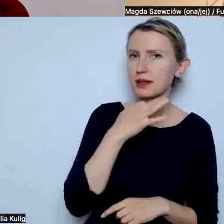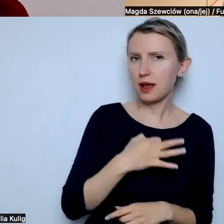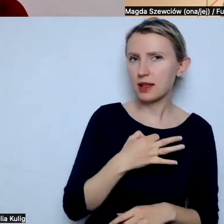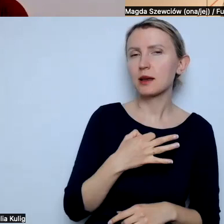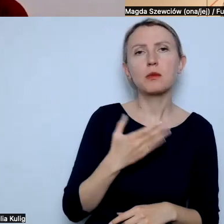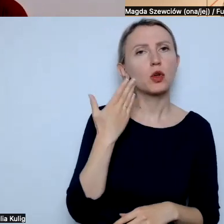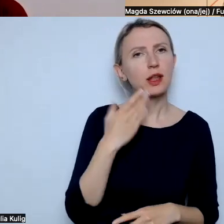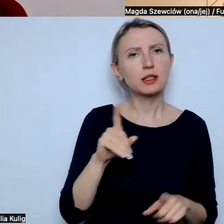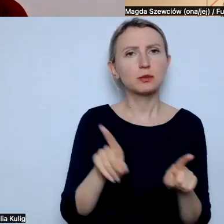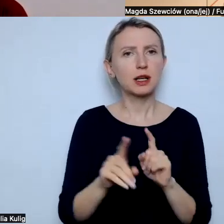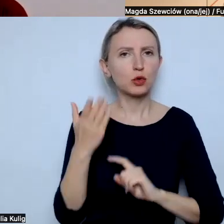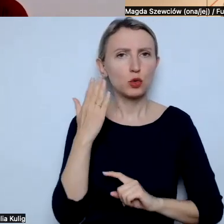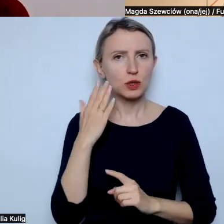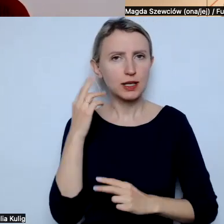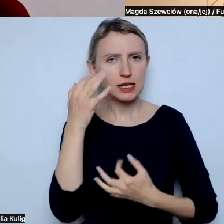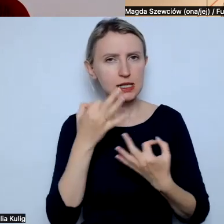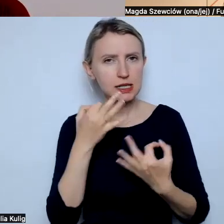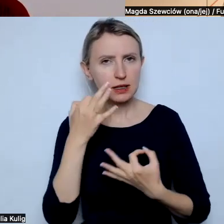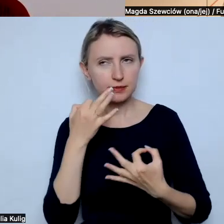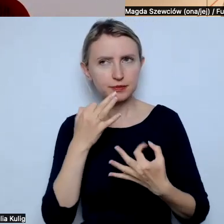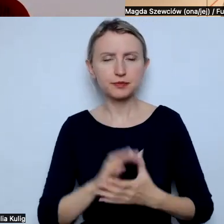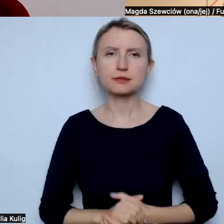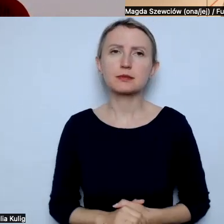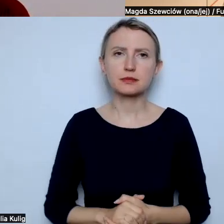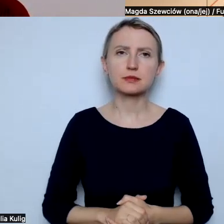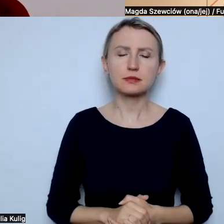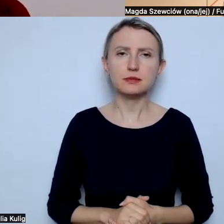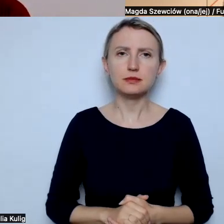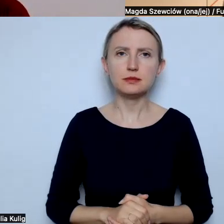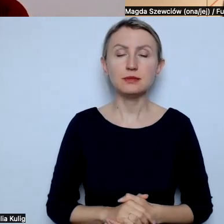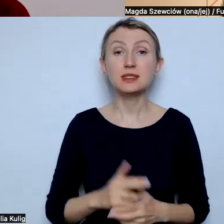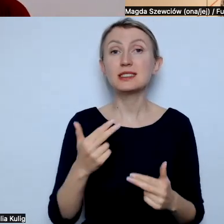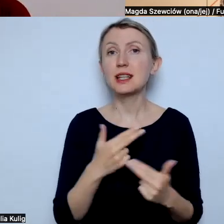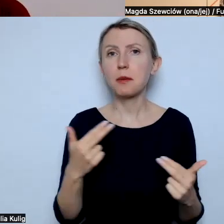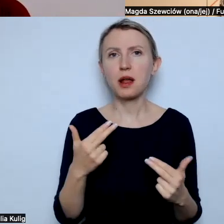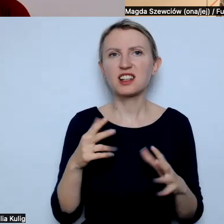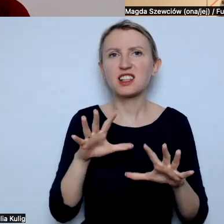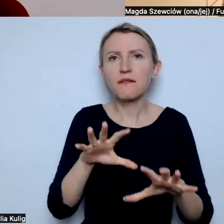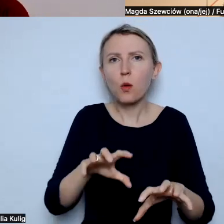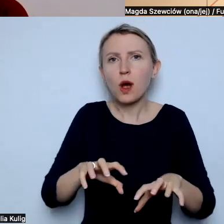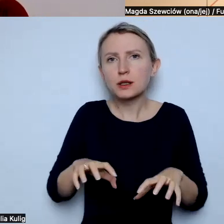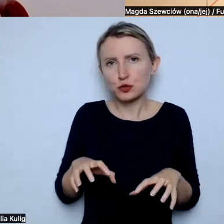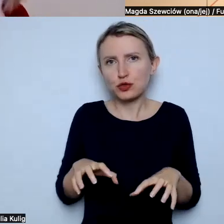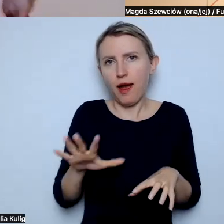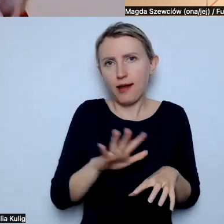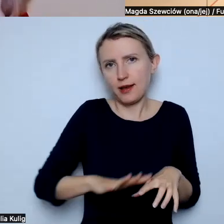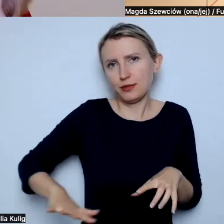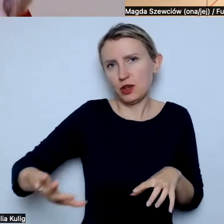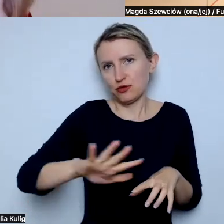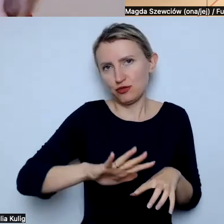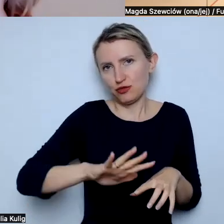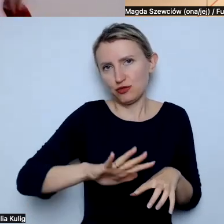bardzo nad tym ostatnio rozmyślam. To znaczy nad zagadnieniem zawłaszczania przestrzeni. To znaczy